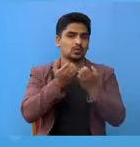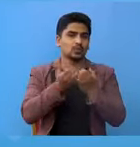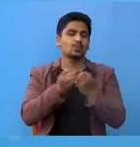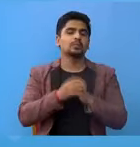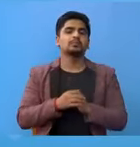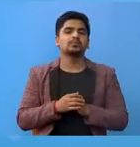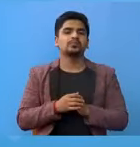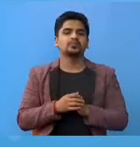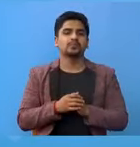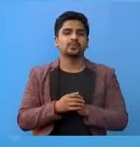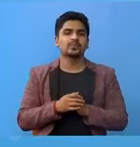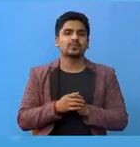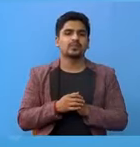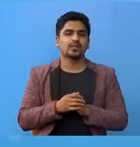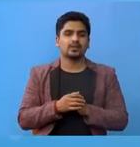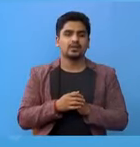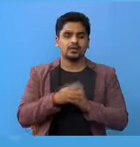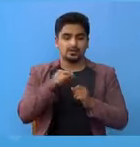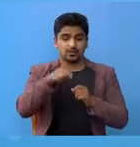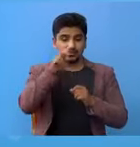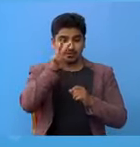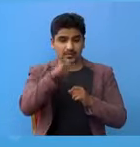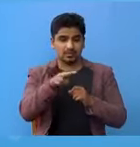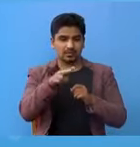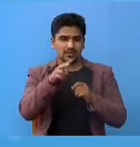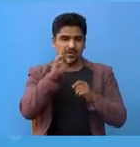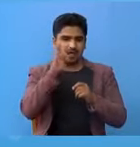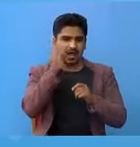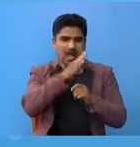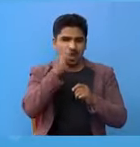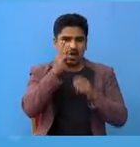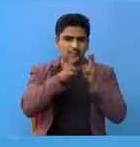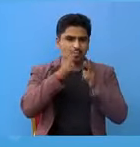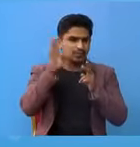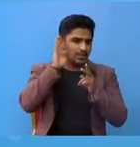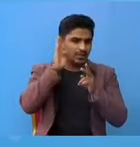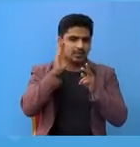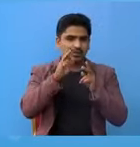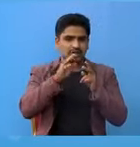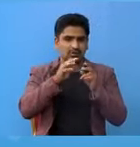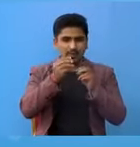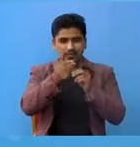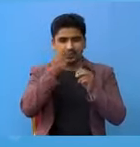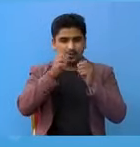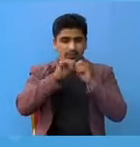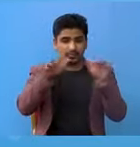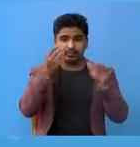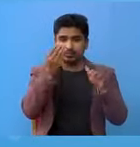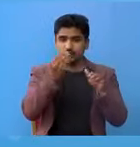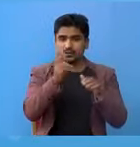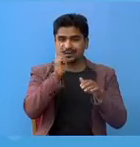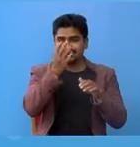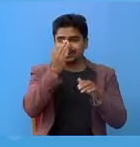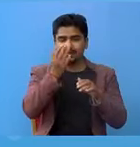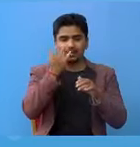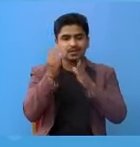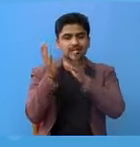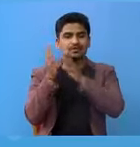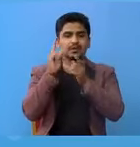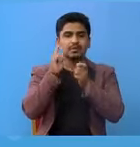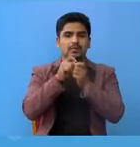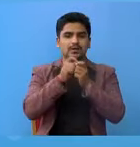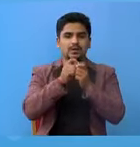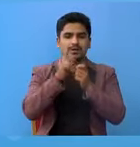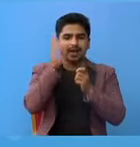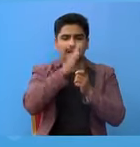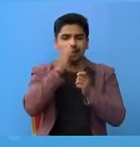अनिश्चता को घडिमा गलत मिथ्या समाचार हरु एकदम छिटो भाईलीं छन तसर्त जिम्मेबार बनेरा